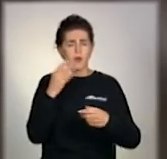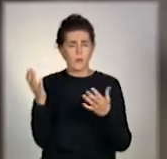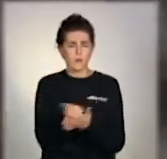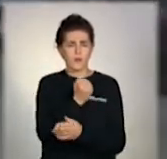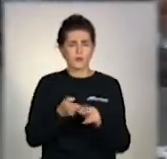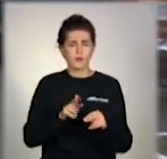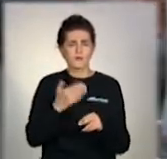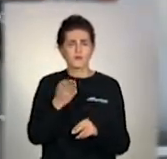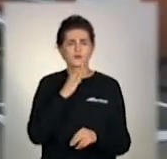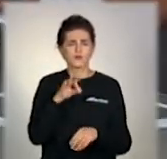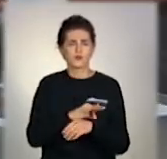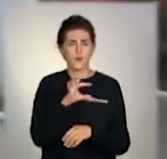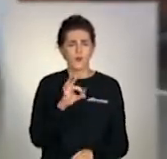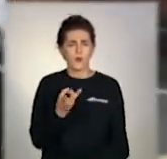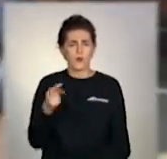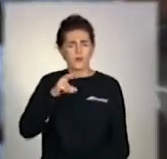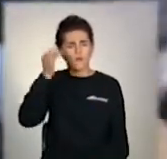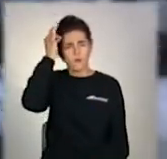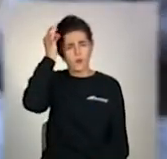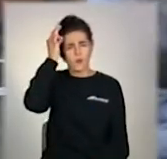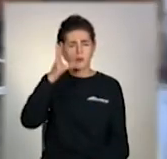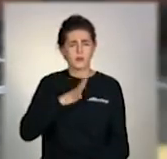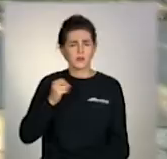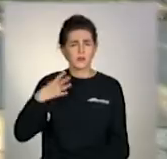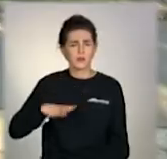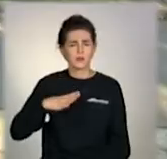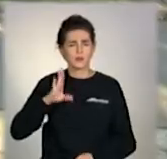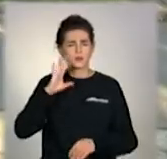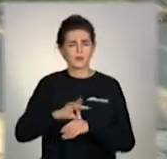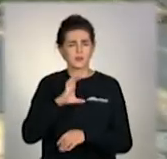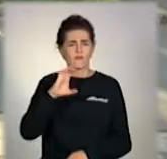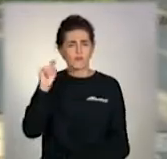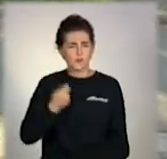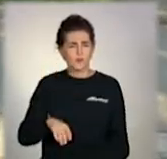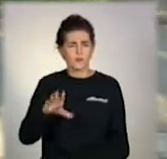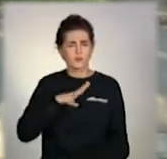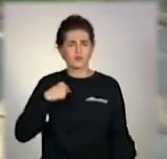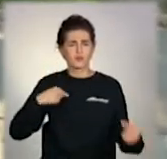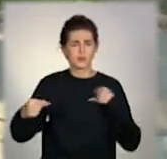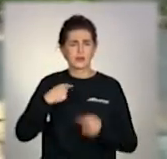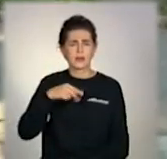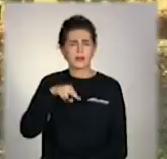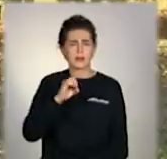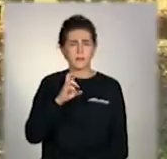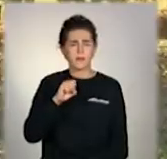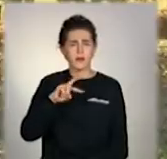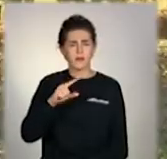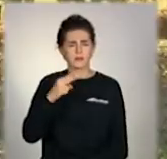Дружина загиблого Ольга Колеснікова згадує, дочекалася чоловіка з війни. Він пройшов котел у Дебальцевому.